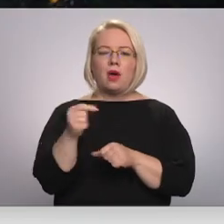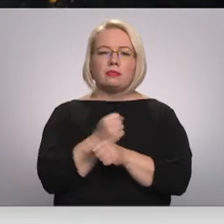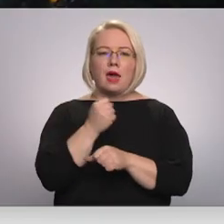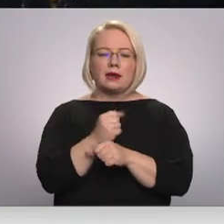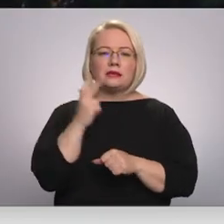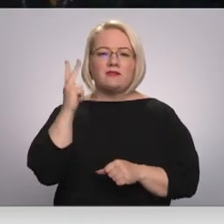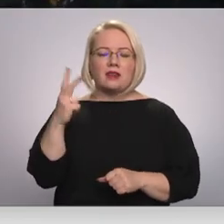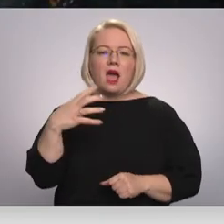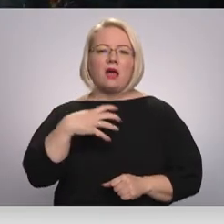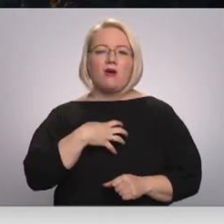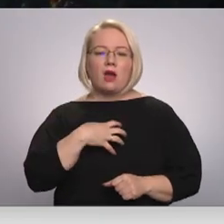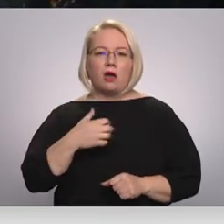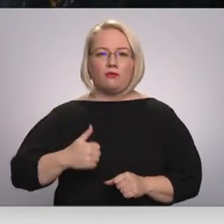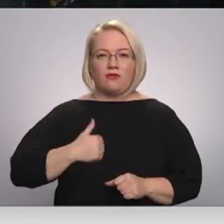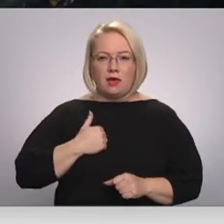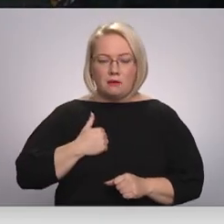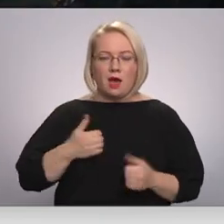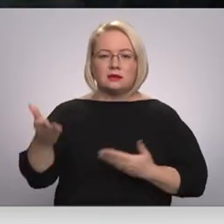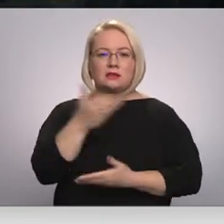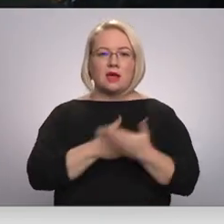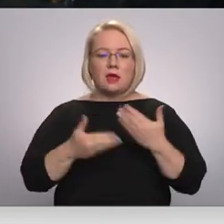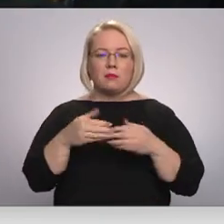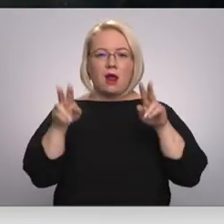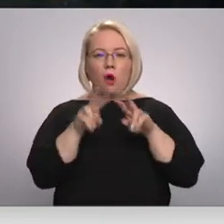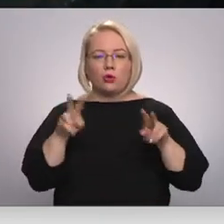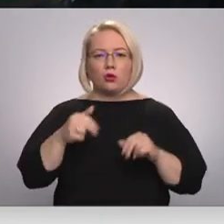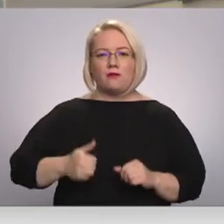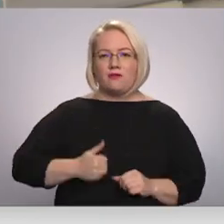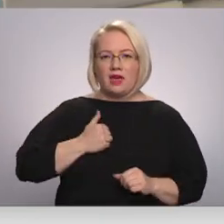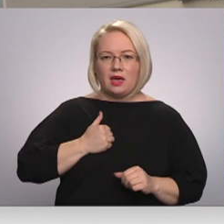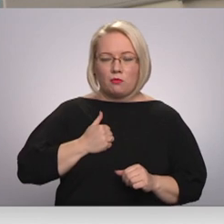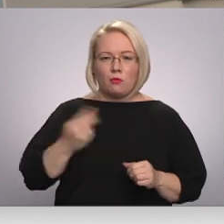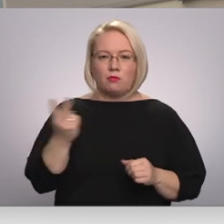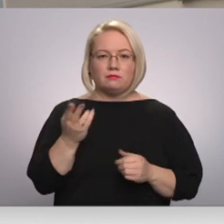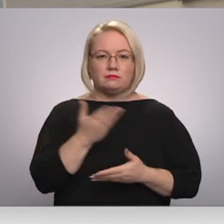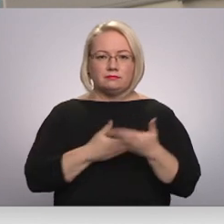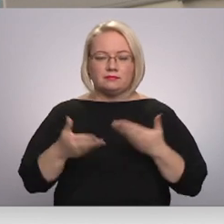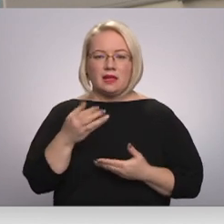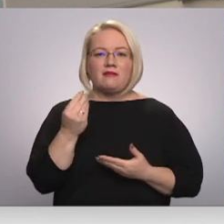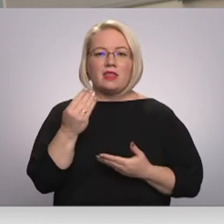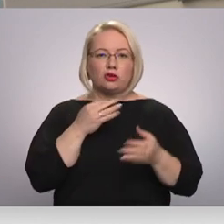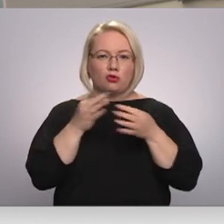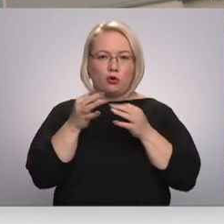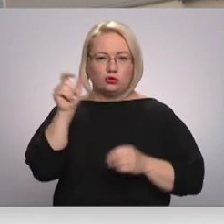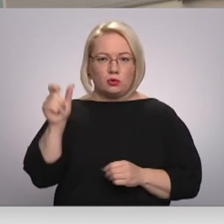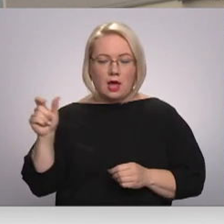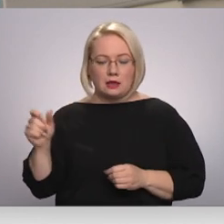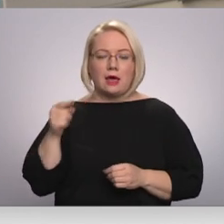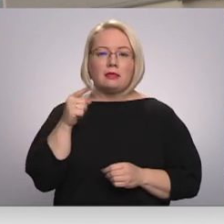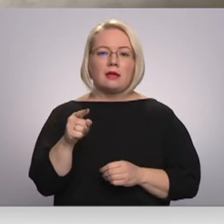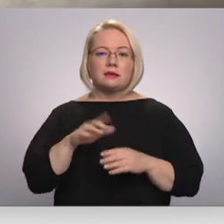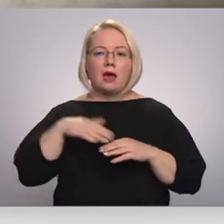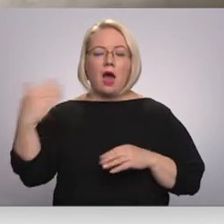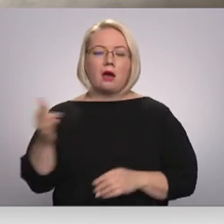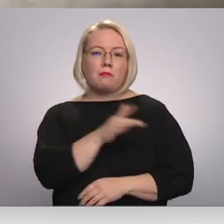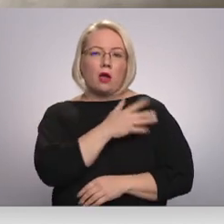Pricewaterhouse Kūpers legal, sadarbībā ar auditoru kompānijas Pricewaterhouse Kūpers finanšu konsultantiem. Šāds ārpakalpojums